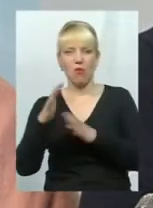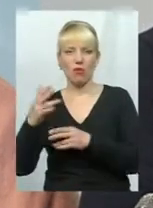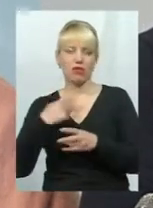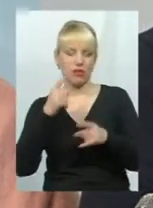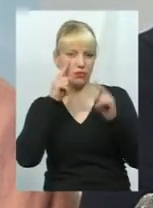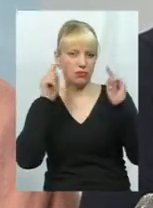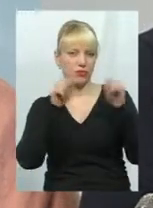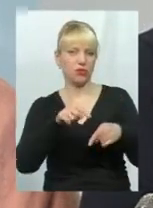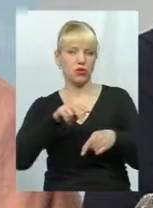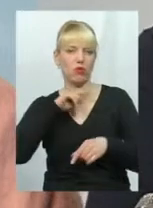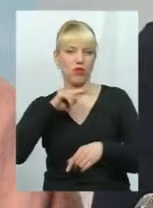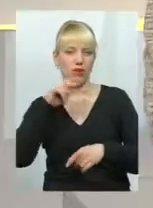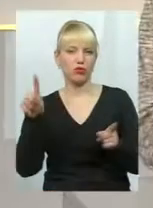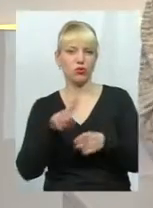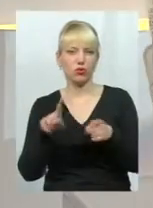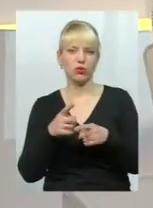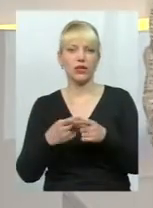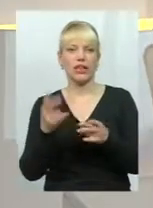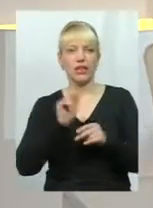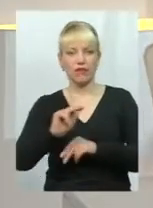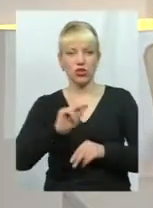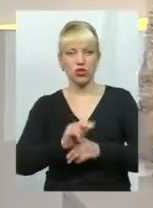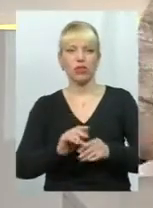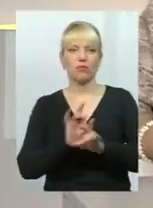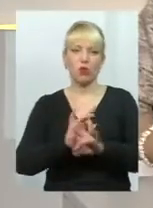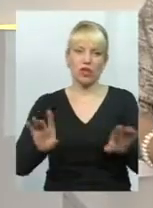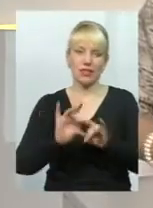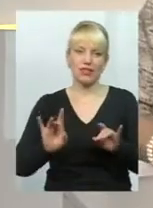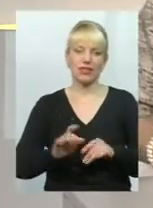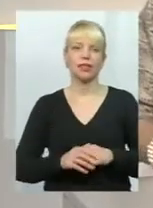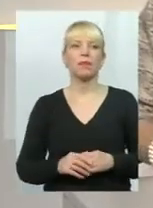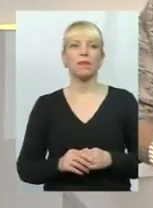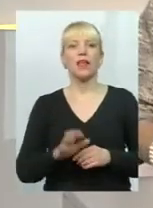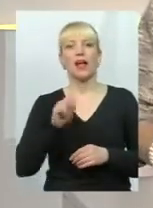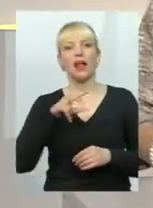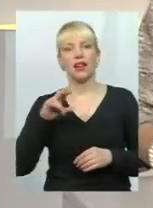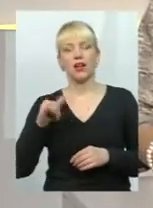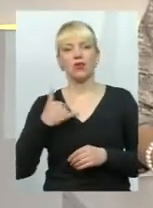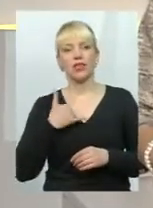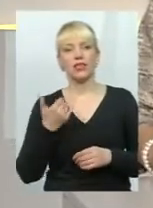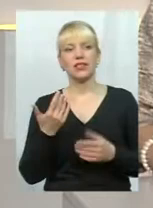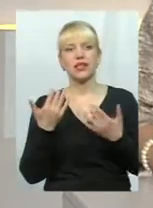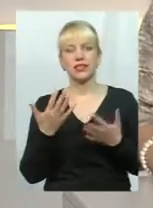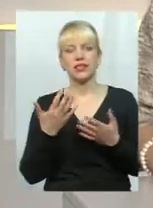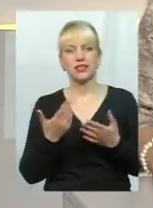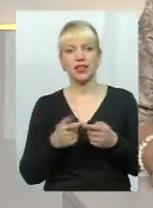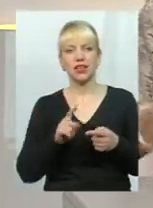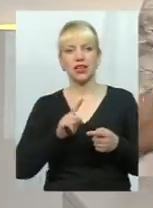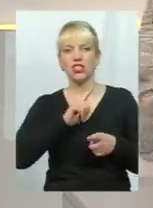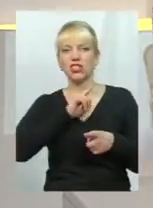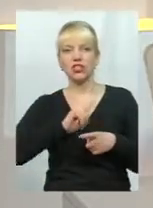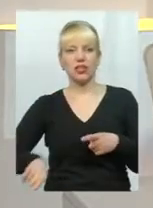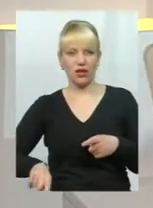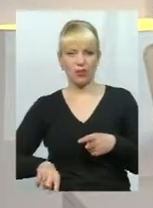акцентувати увагу. Для того, щоб все-таки навчити, пояснити, роз'яснити. Але в нас, мені здається, настільки стрімко, на жаль,